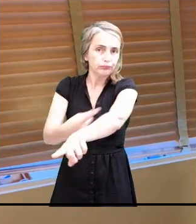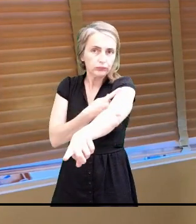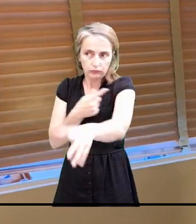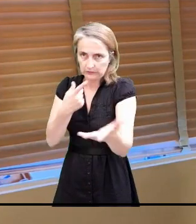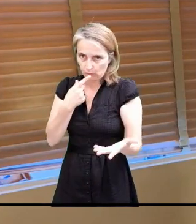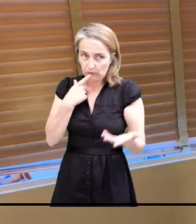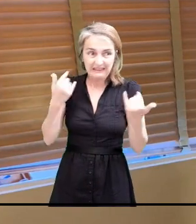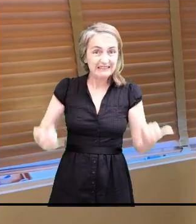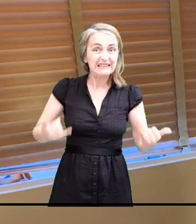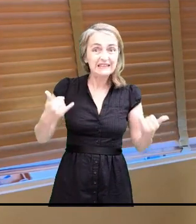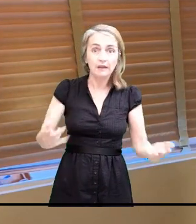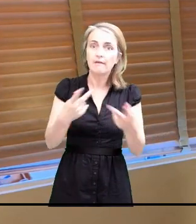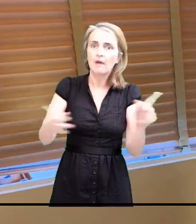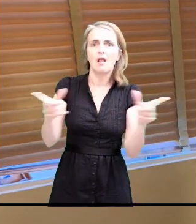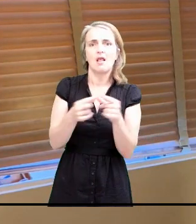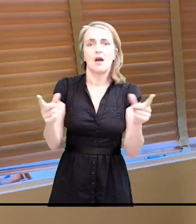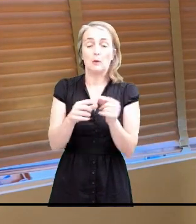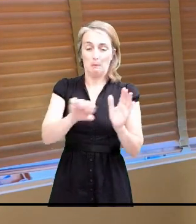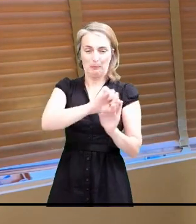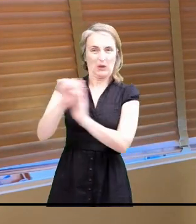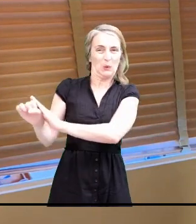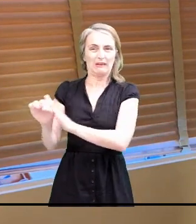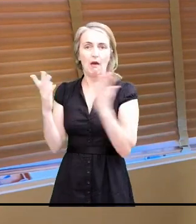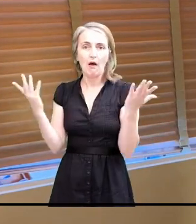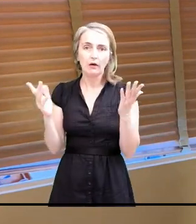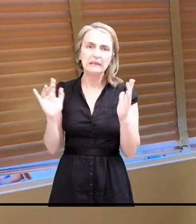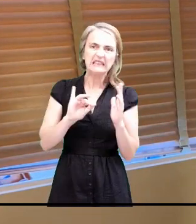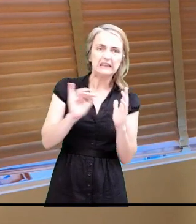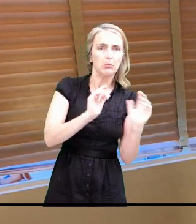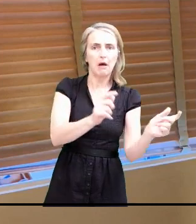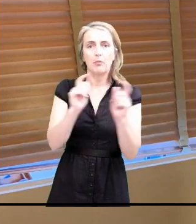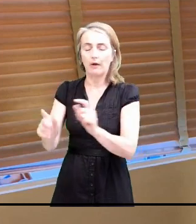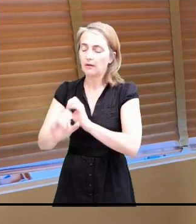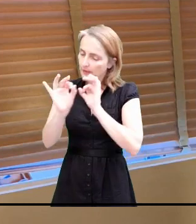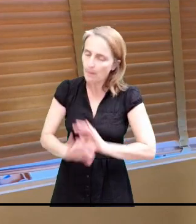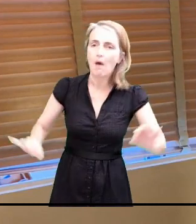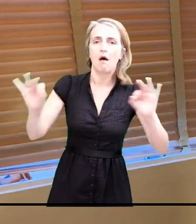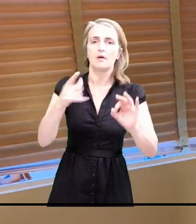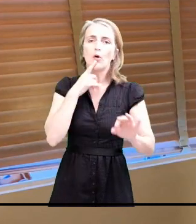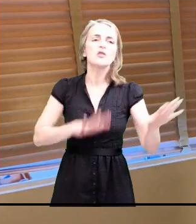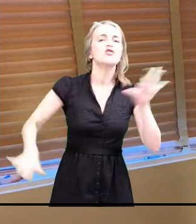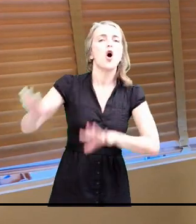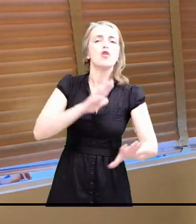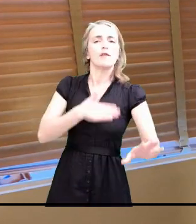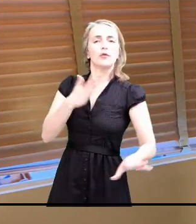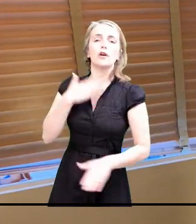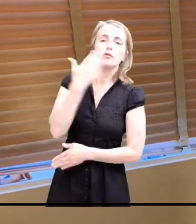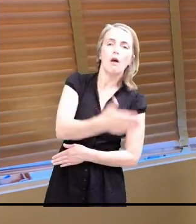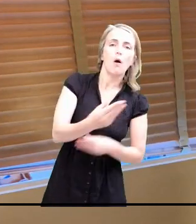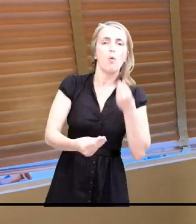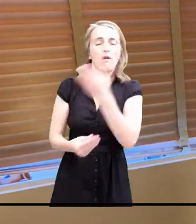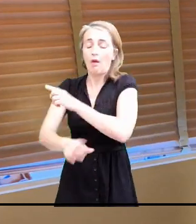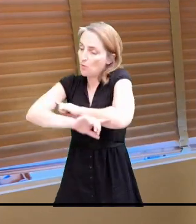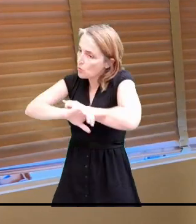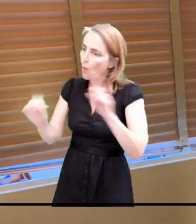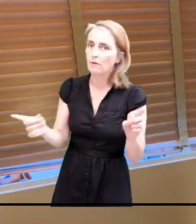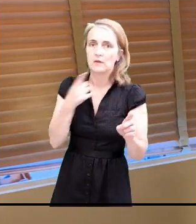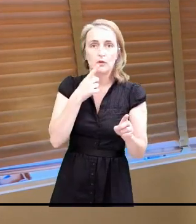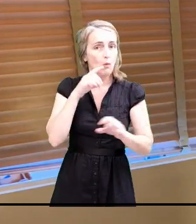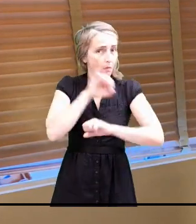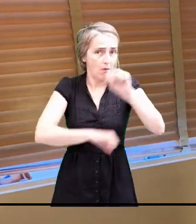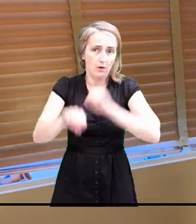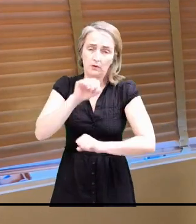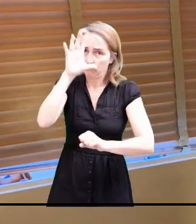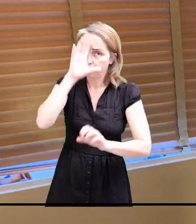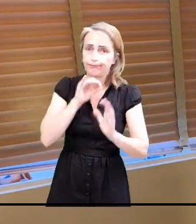sur l'acte. Et c'est le tirage au sort qui est la meilleure méthode pour vous montrer qu'il n'y pas de passe droit qui officiera toutes les